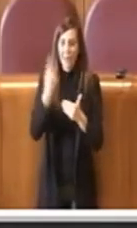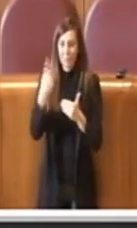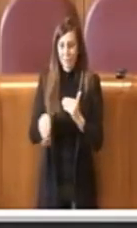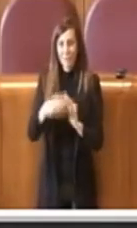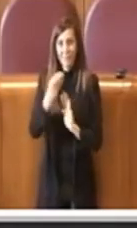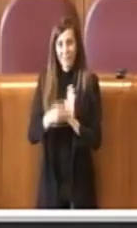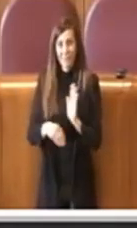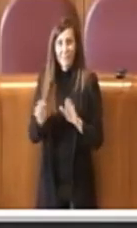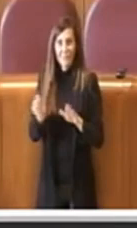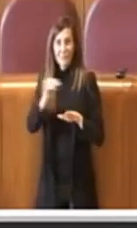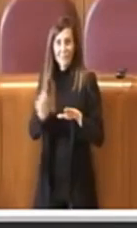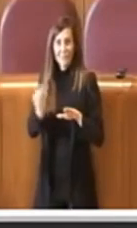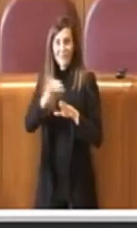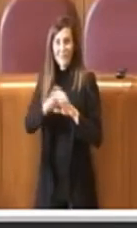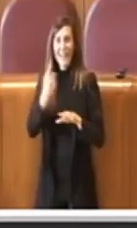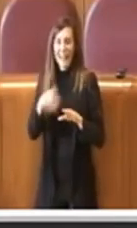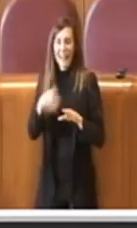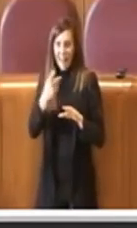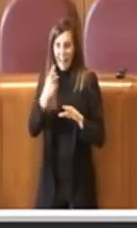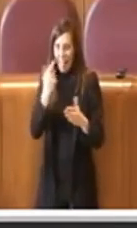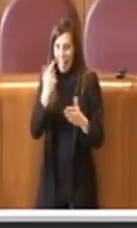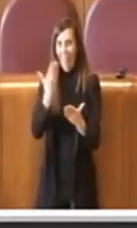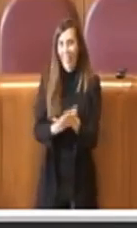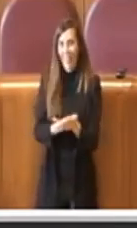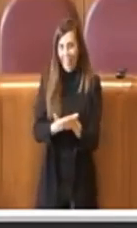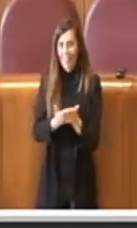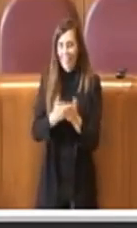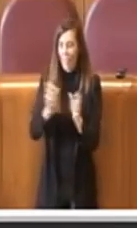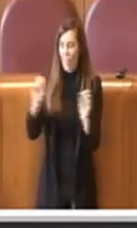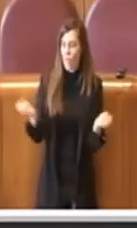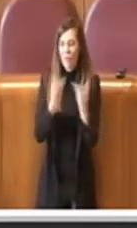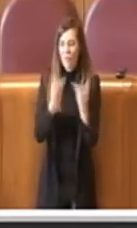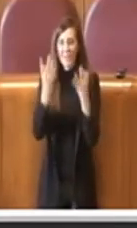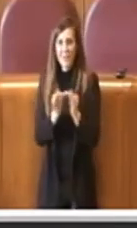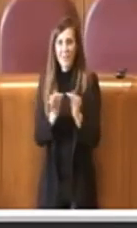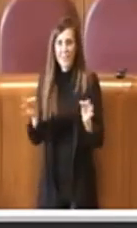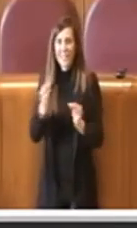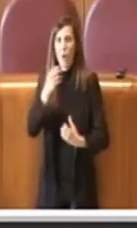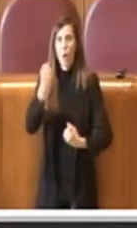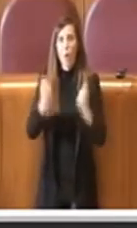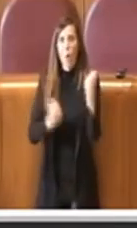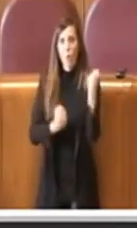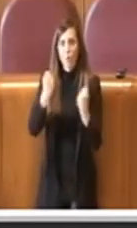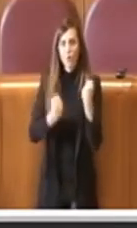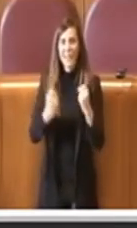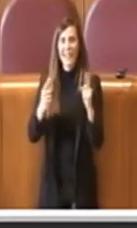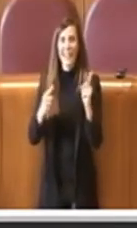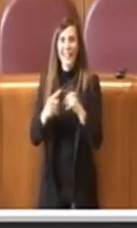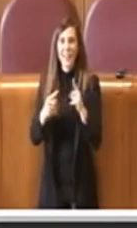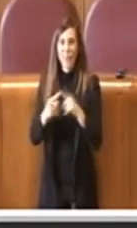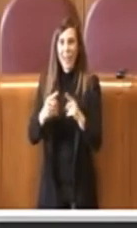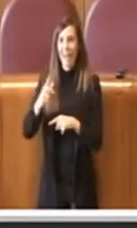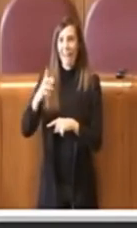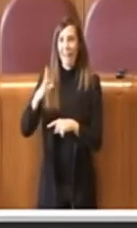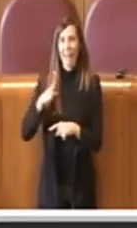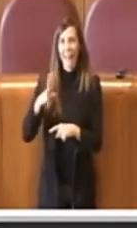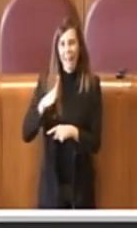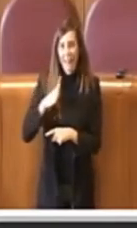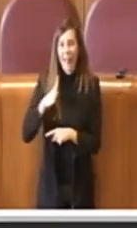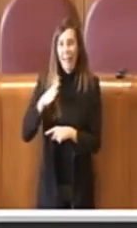delle misure innovative di cui sia i conducenti isolari che i clienti potranno trarre